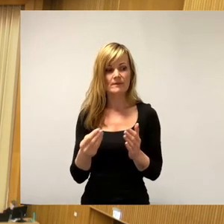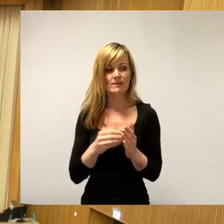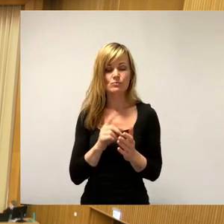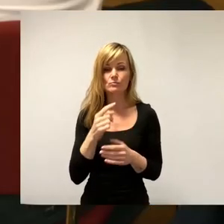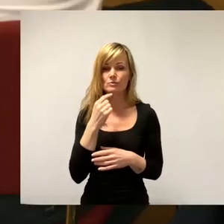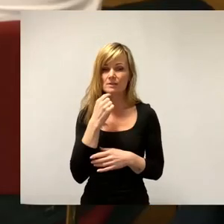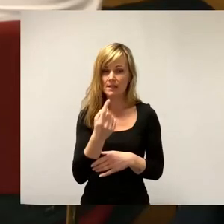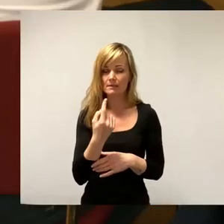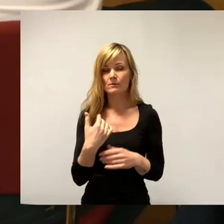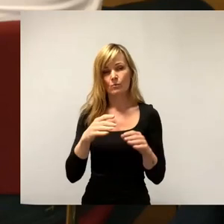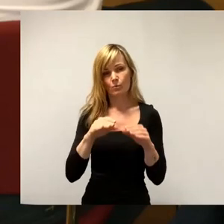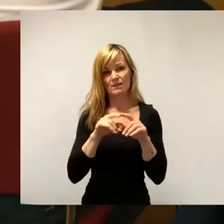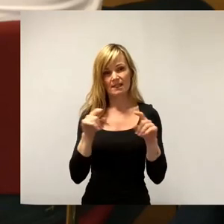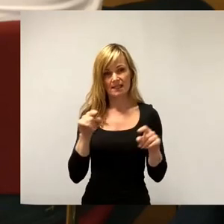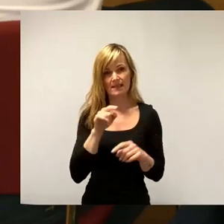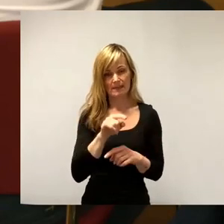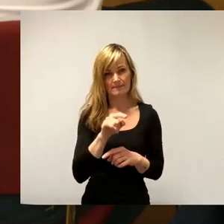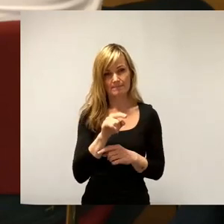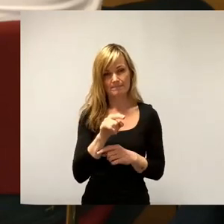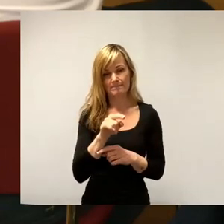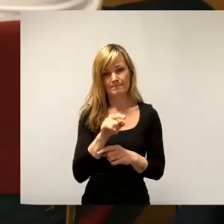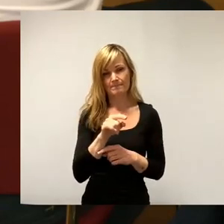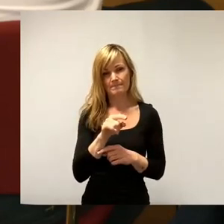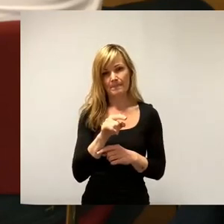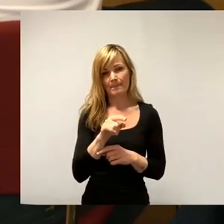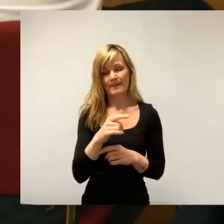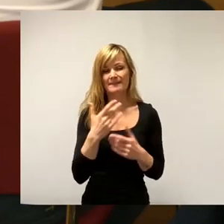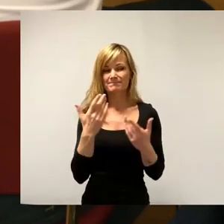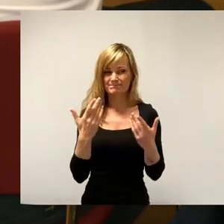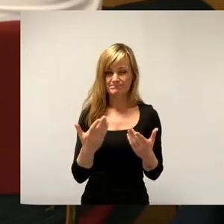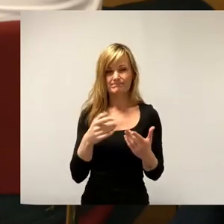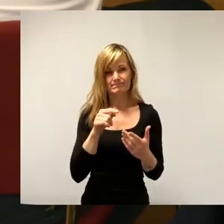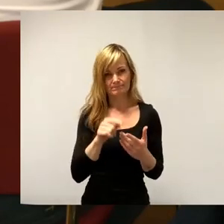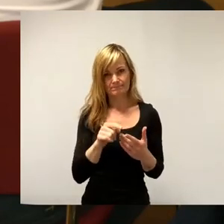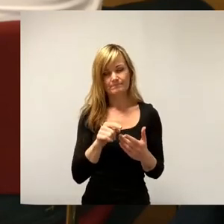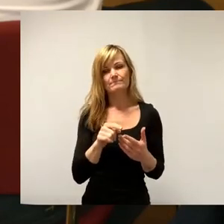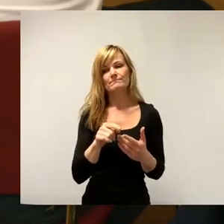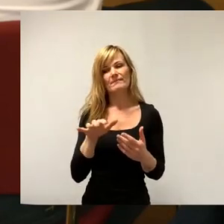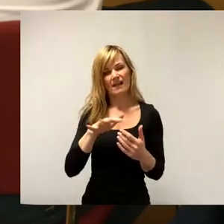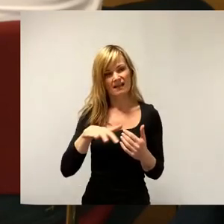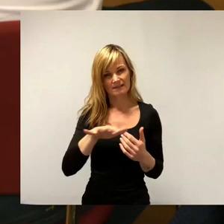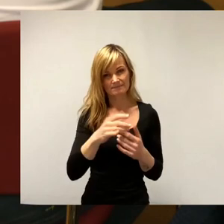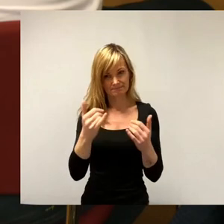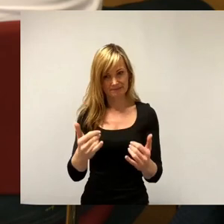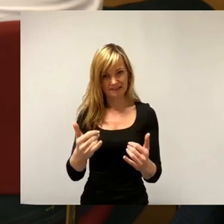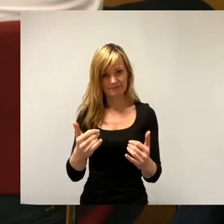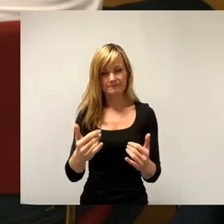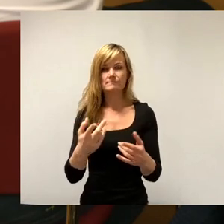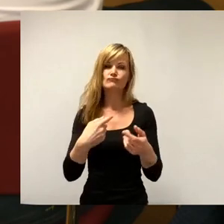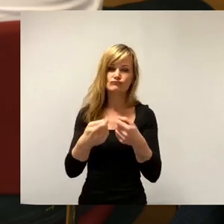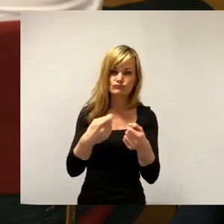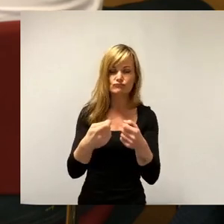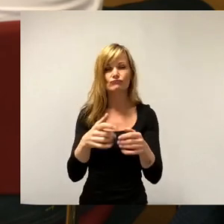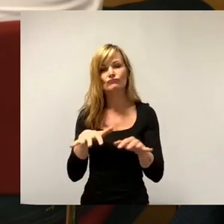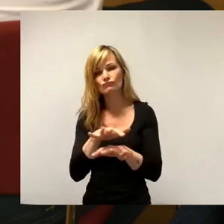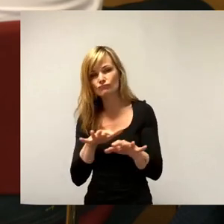Unternehmen dort an dieser Stelle sehr, sehr günstig, in sehr einfachen Verhältnissen ihr Geschäft nachgehen. Das wird